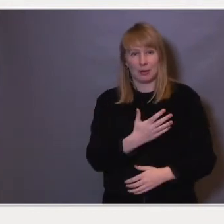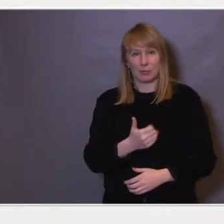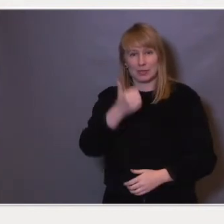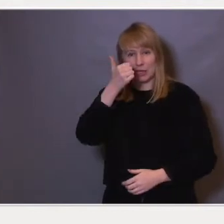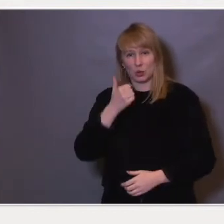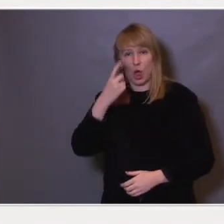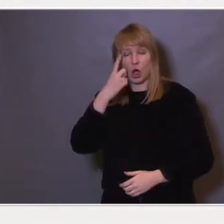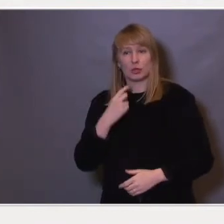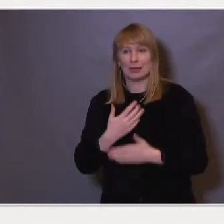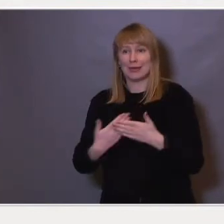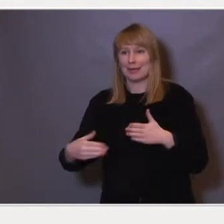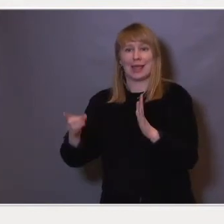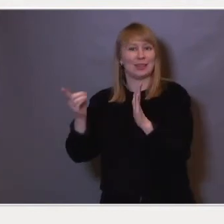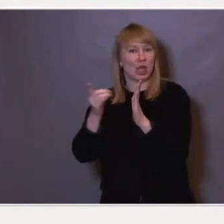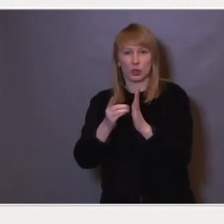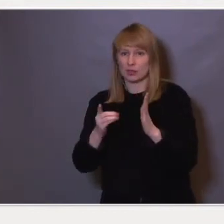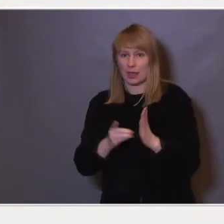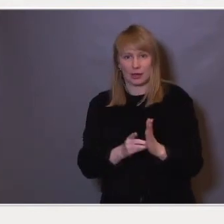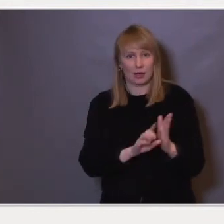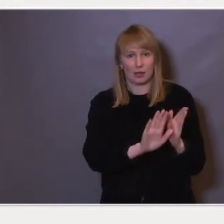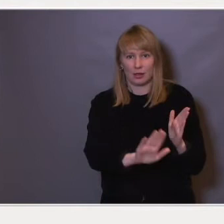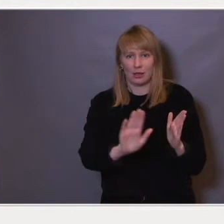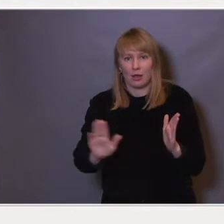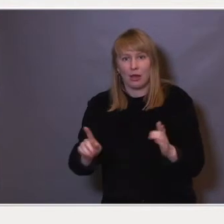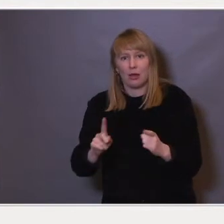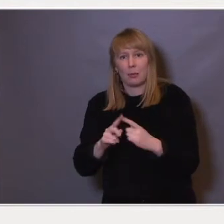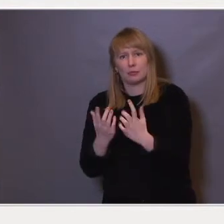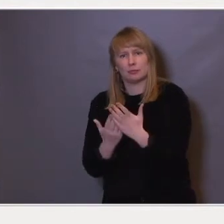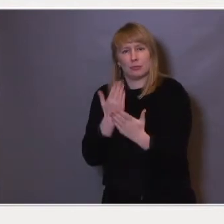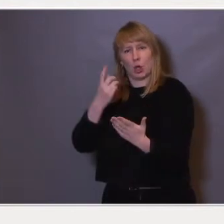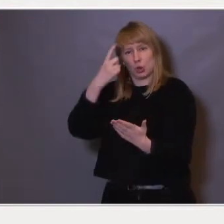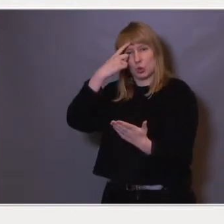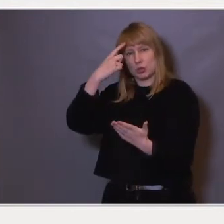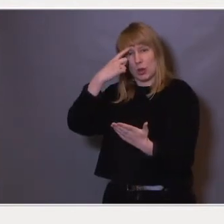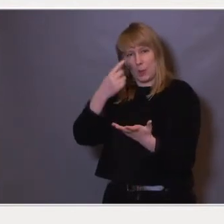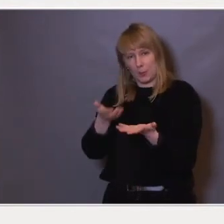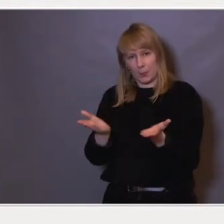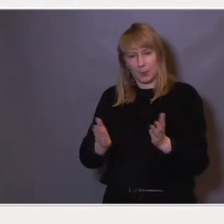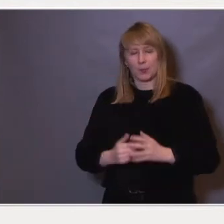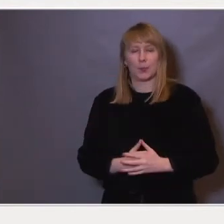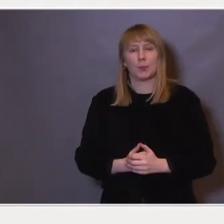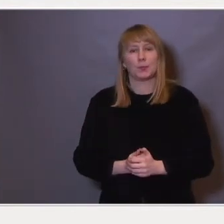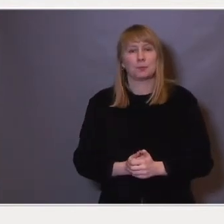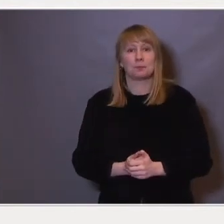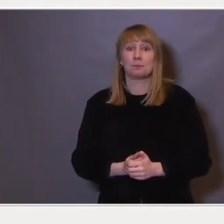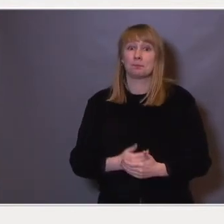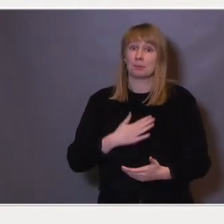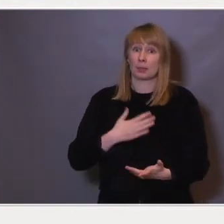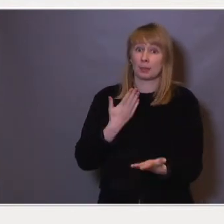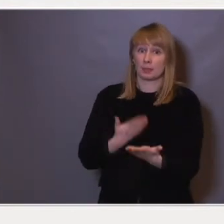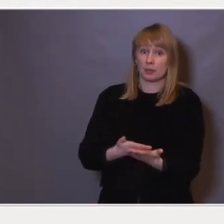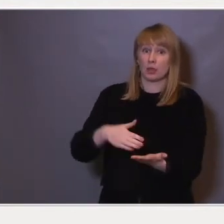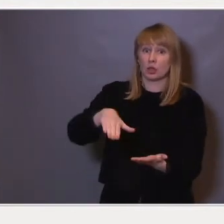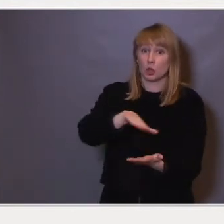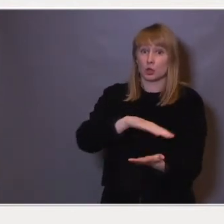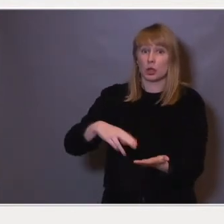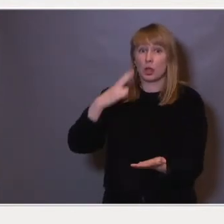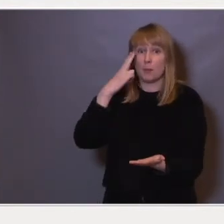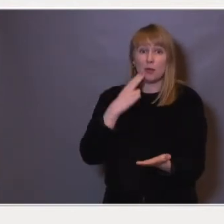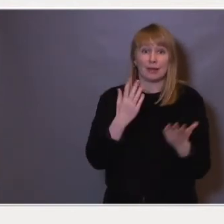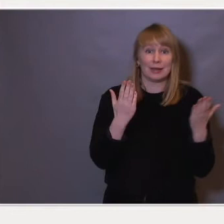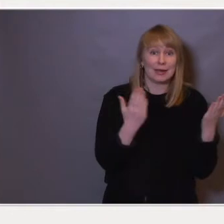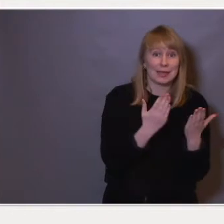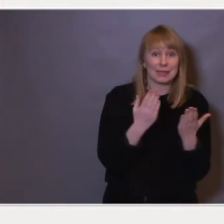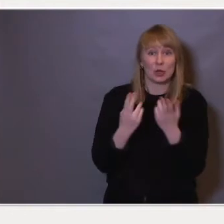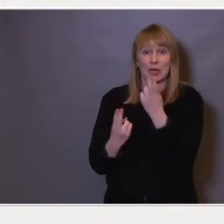ikke for å diagnostisere det enkelte barnet, men for å få mer kunnskap. Så har vi foreslått nasjonale prøver i lesing og